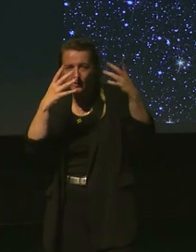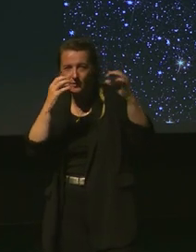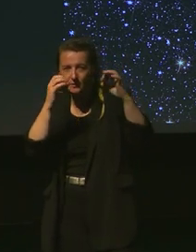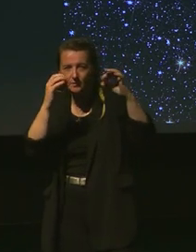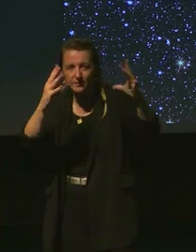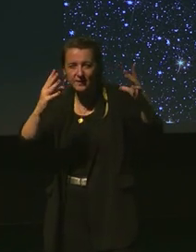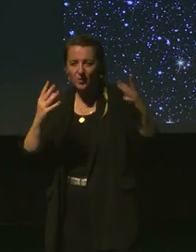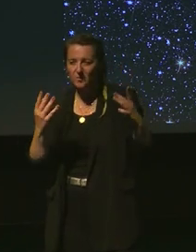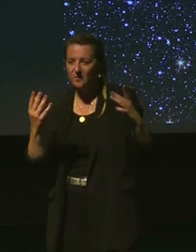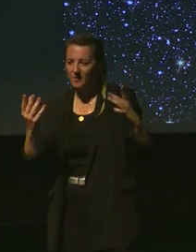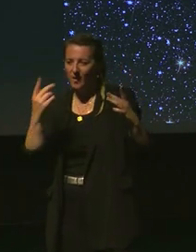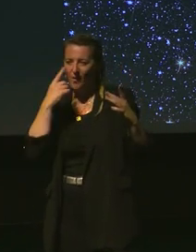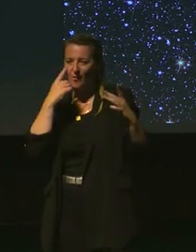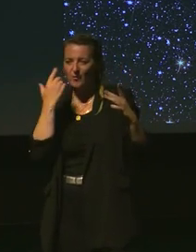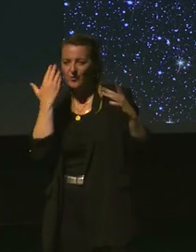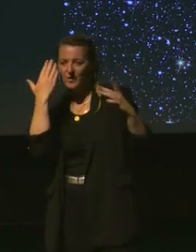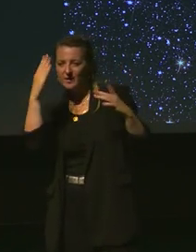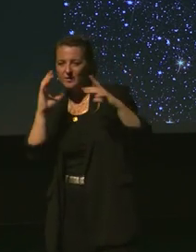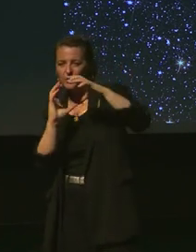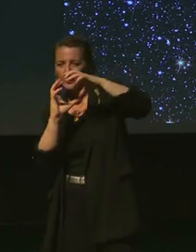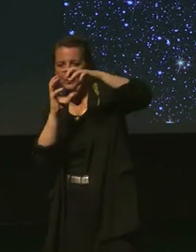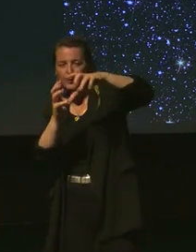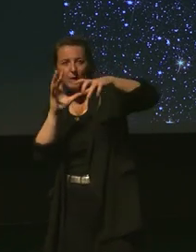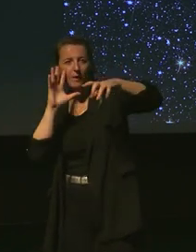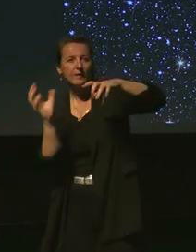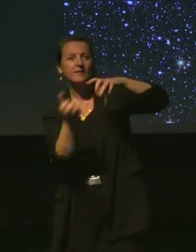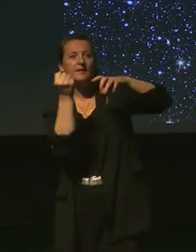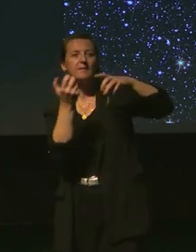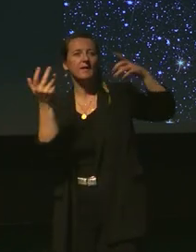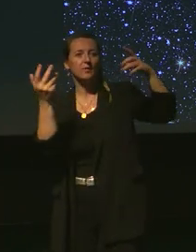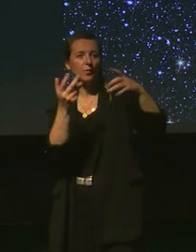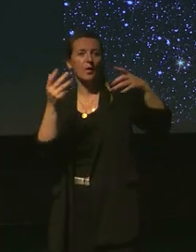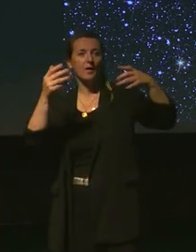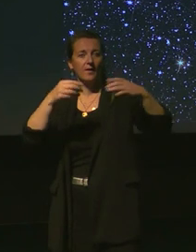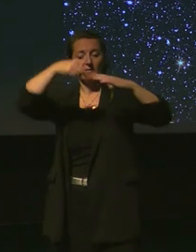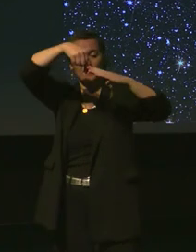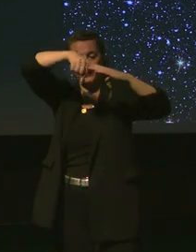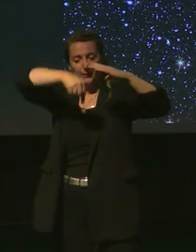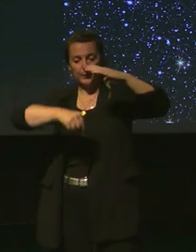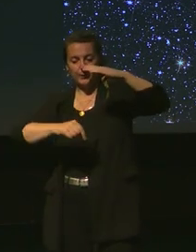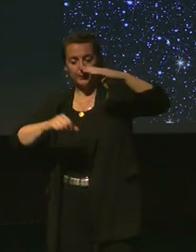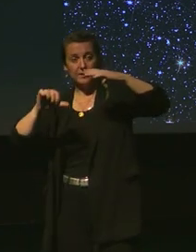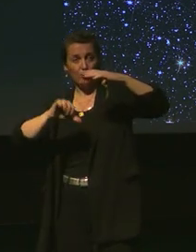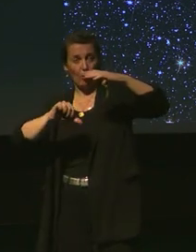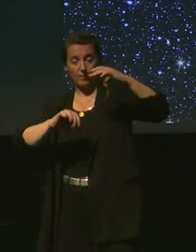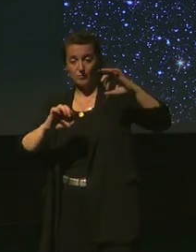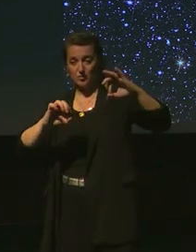est représentée sur les six autres lui autour parce que je détecterais notamment les hydrocarbures en effet il nous intéresse ici c'est la mer de l